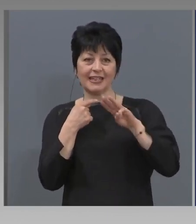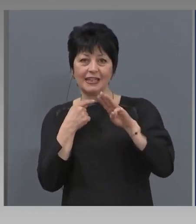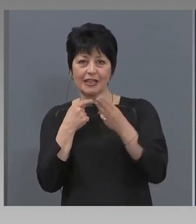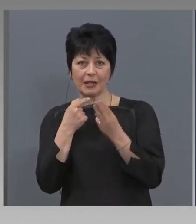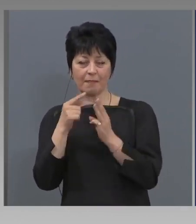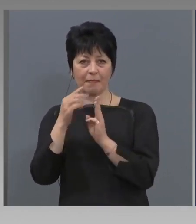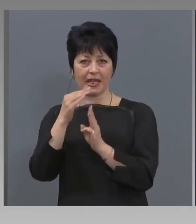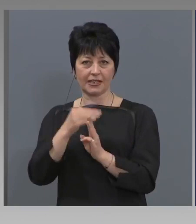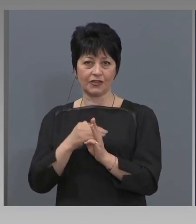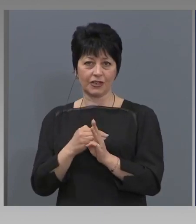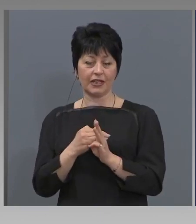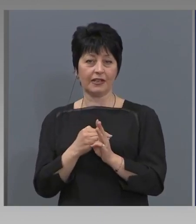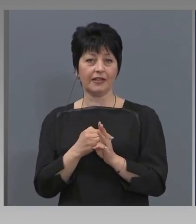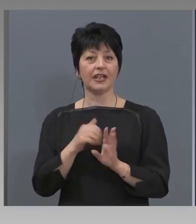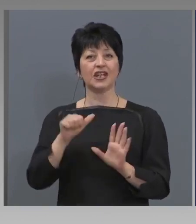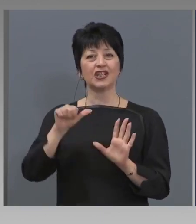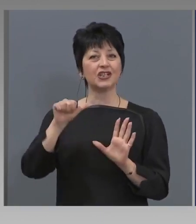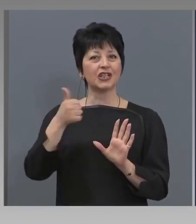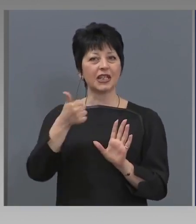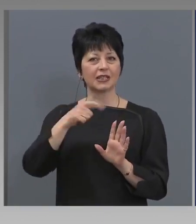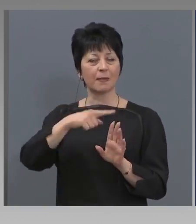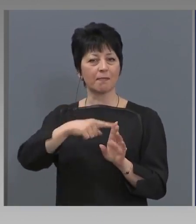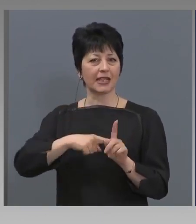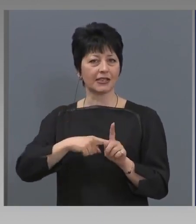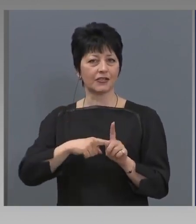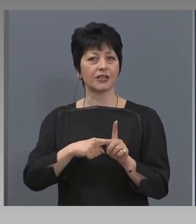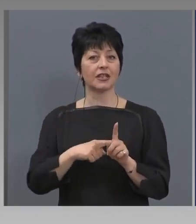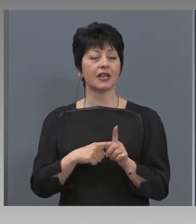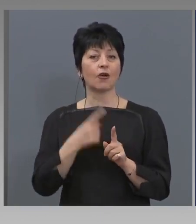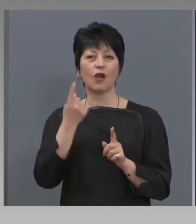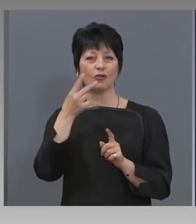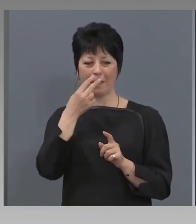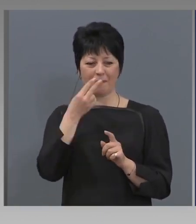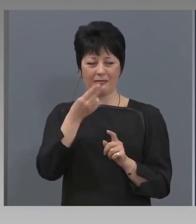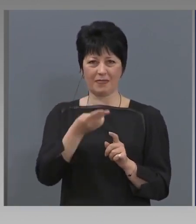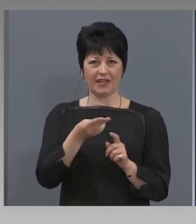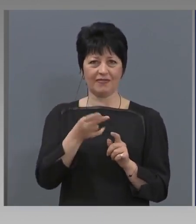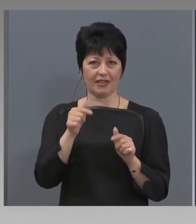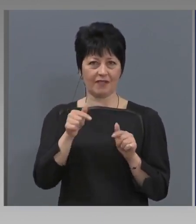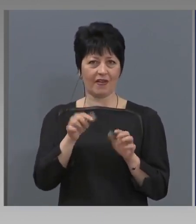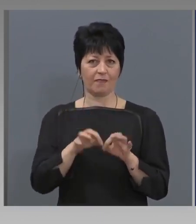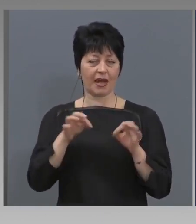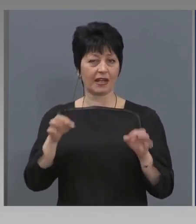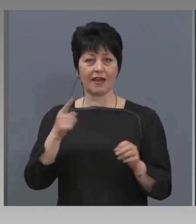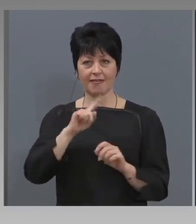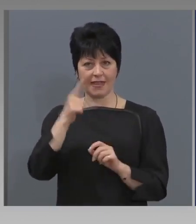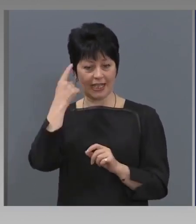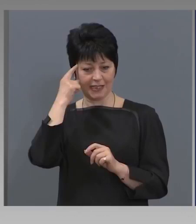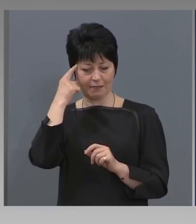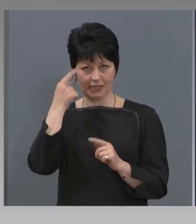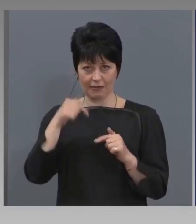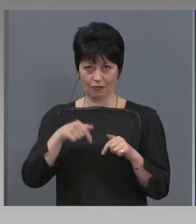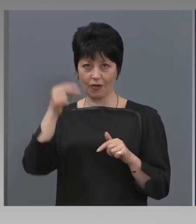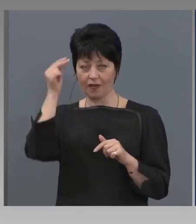Шест-месечният срок, който е предвиден в мярката, не е измислен в България. Той е